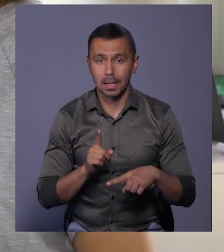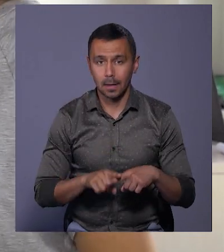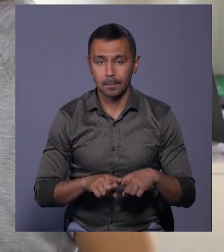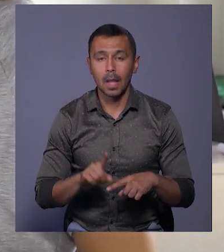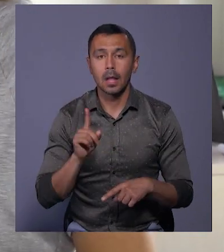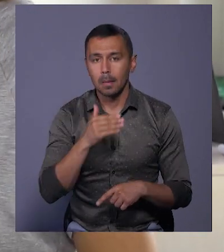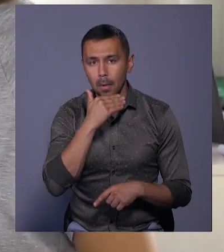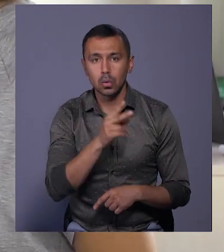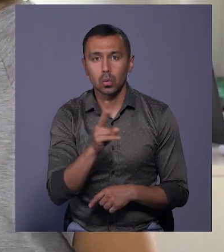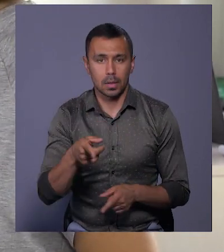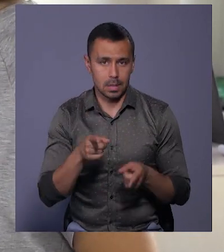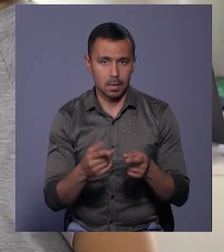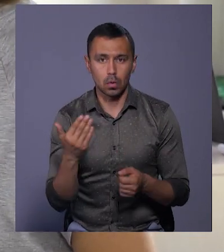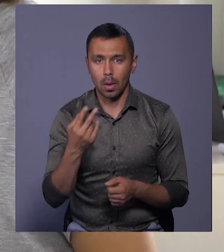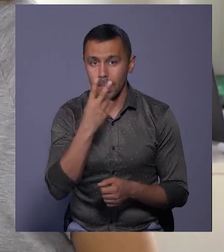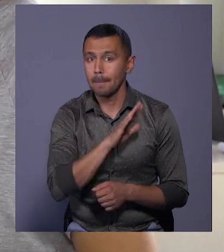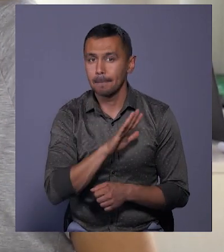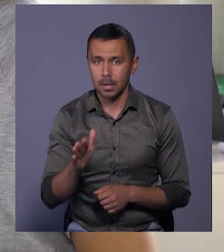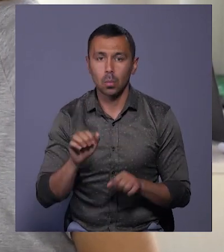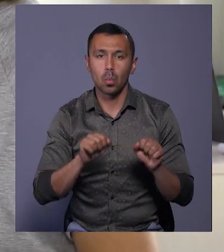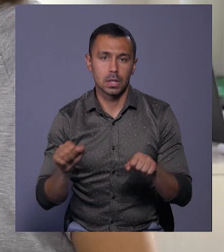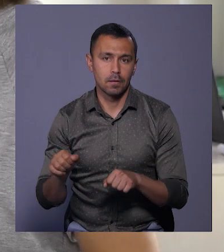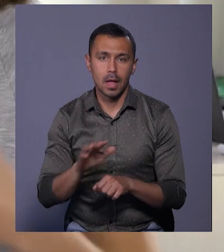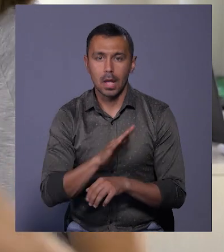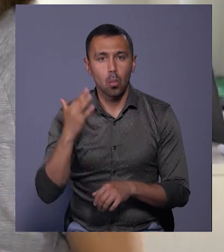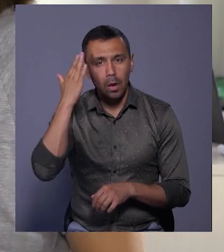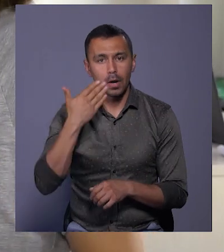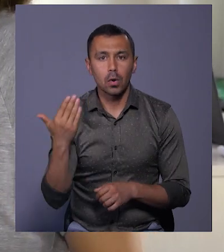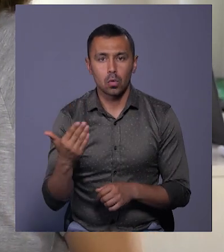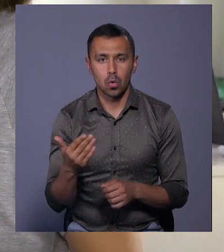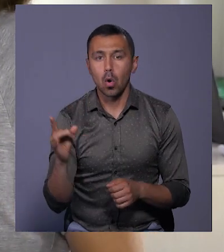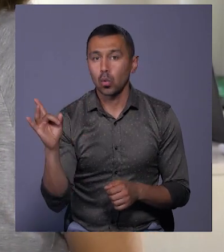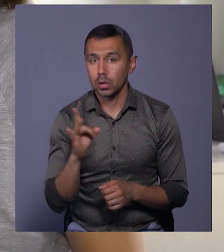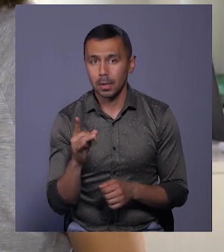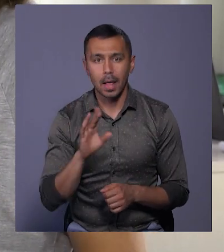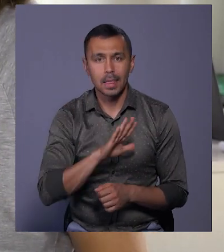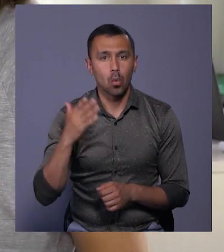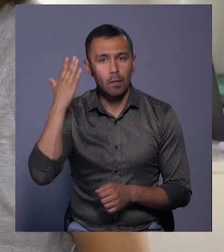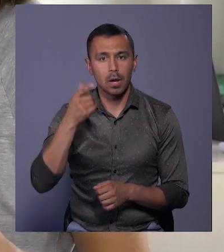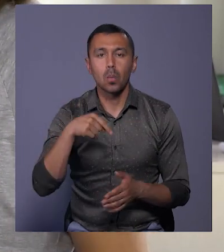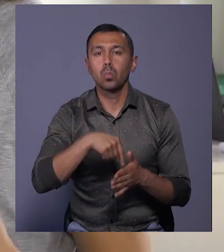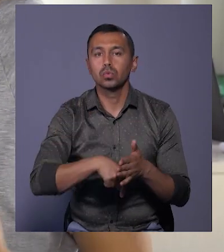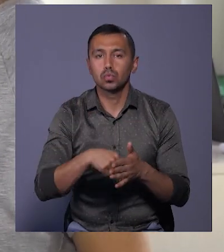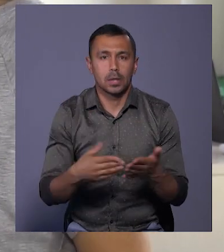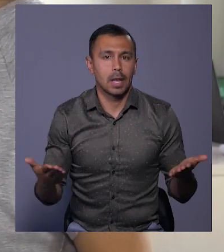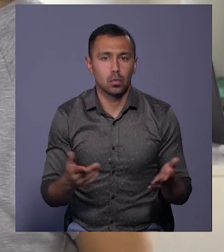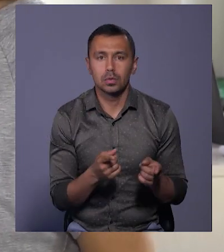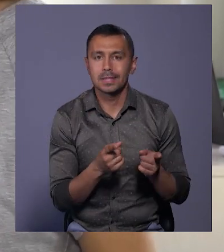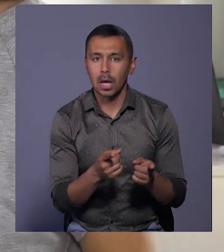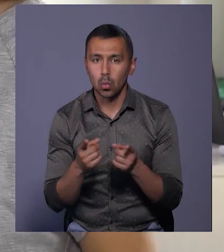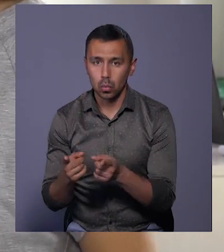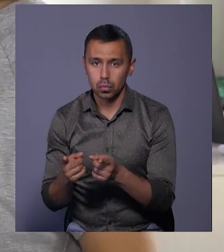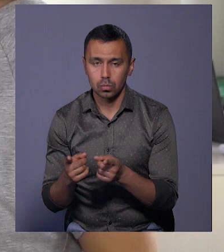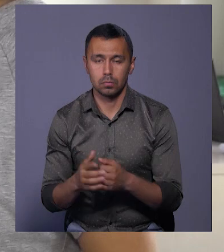але багато хто насправді його не бачив і, можливо, не уявляє його масштаби і не уявляє, по суті, яку загрозу